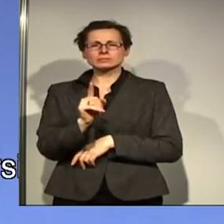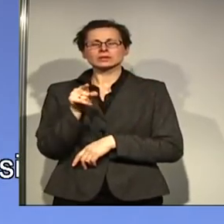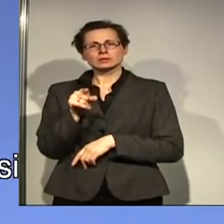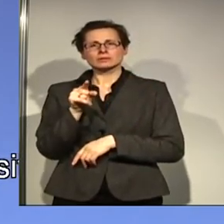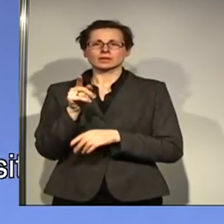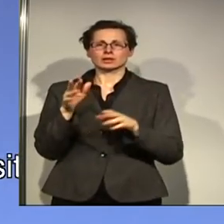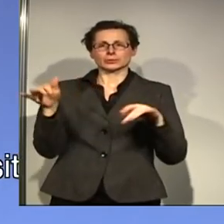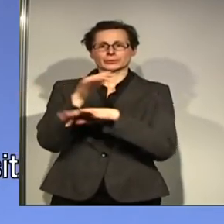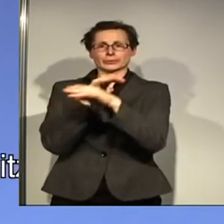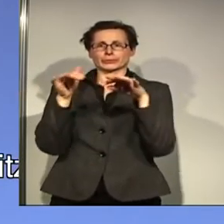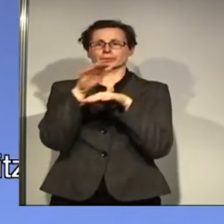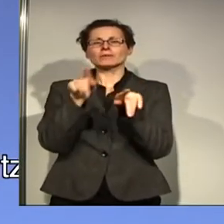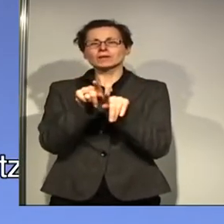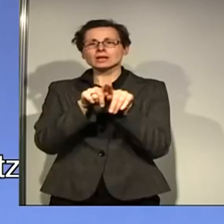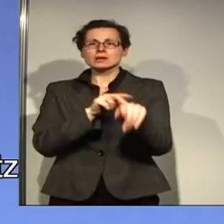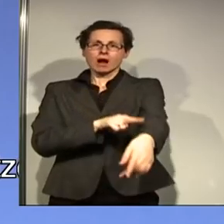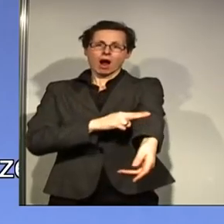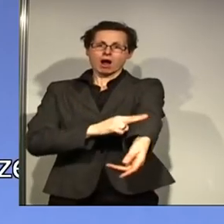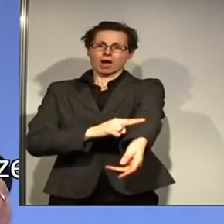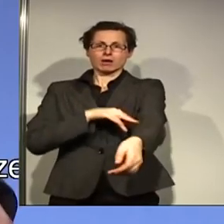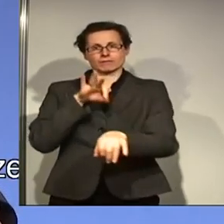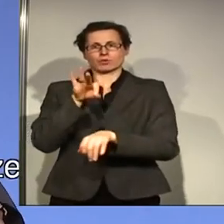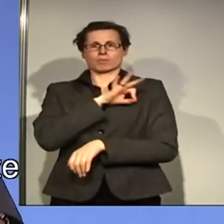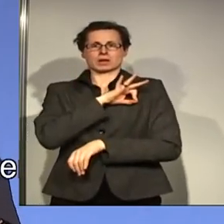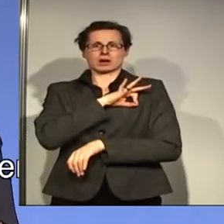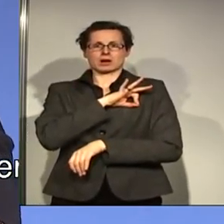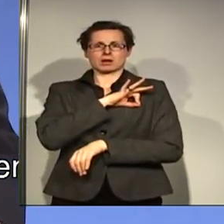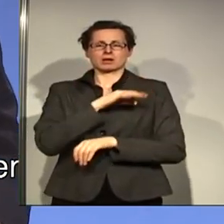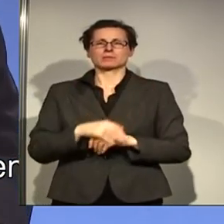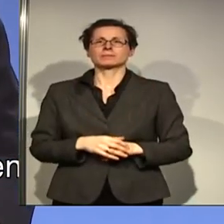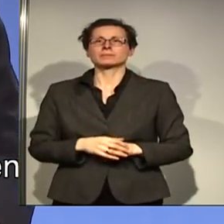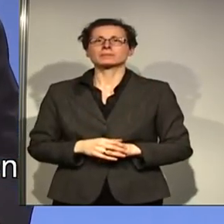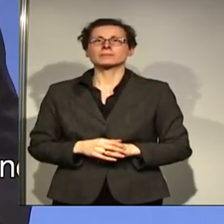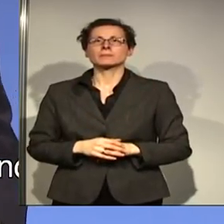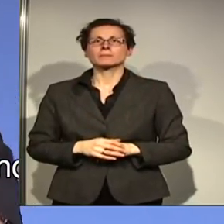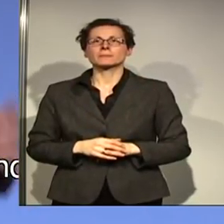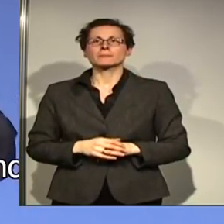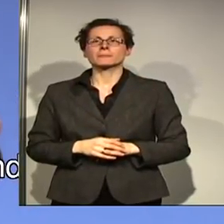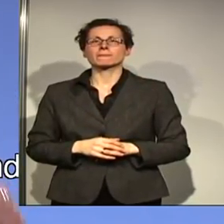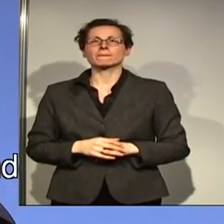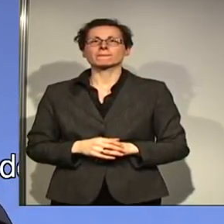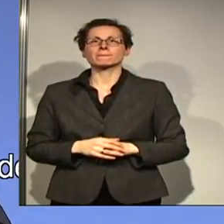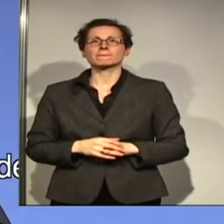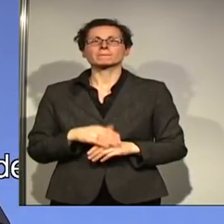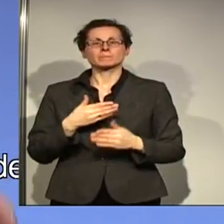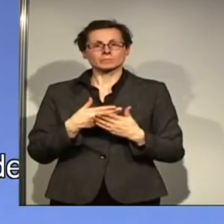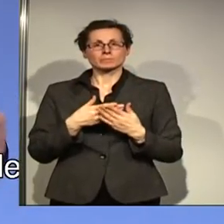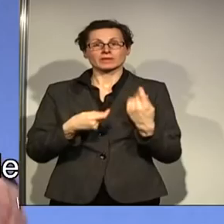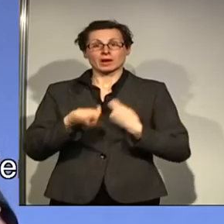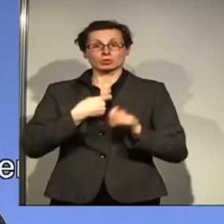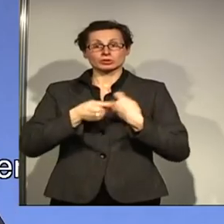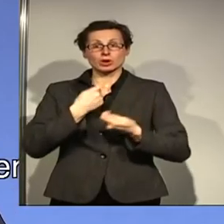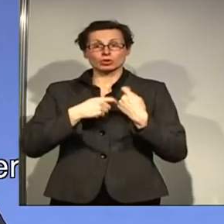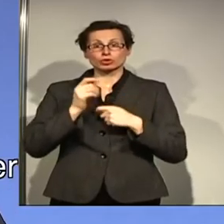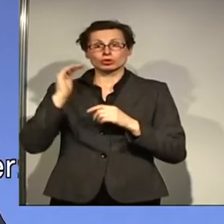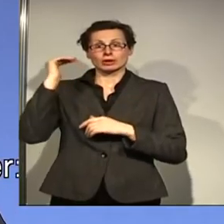die ganze Partei und alle Aktiven. Darum habe ich mir vorgenommen, den Austausch zwischen den